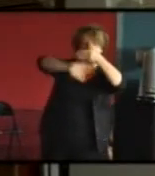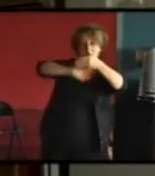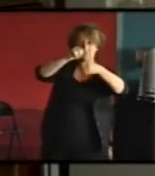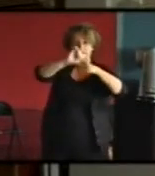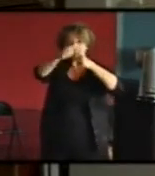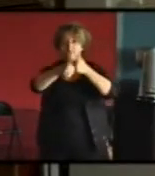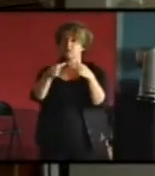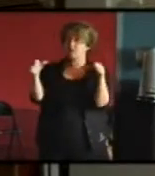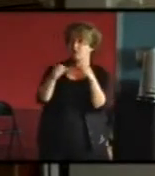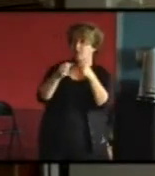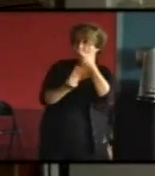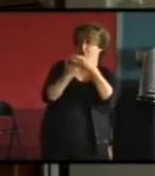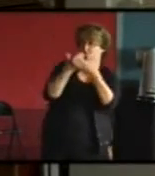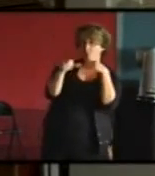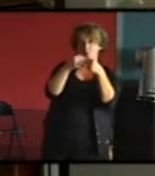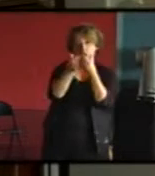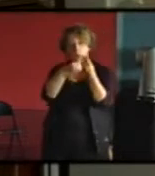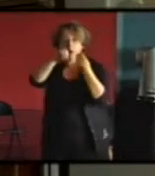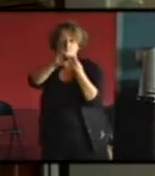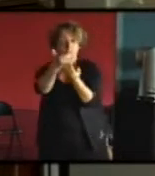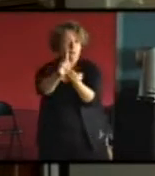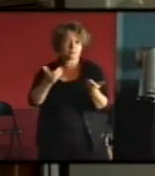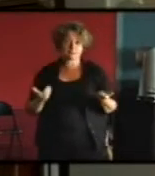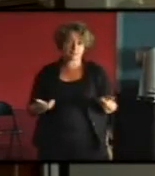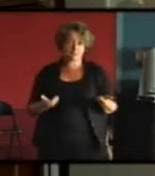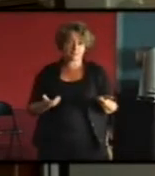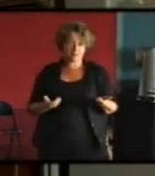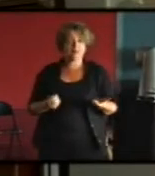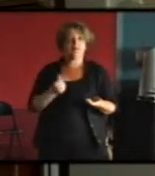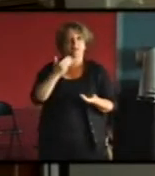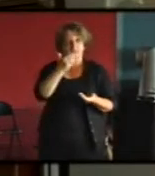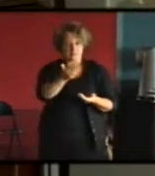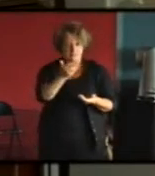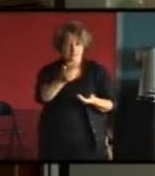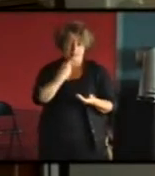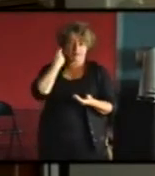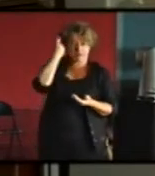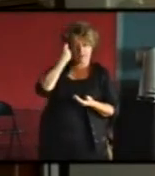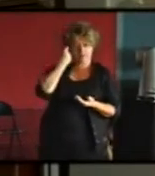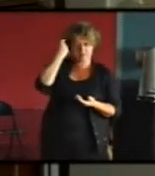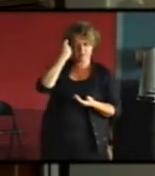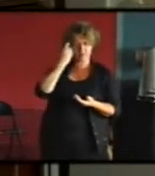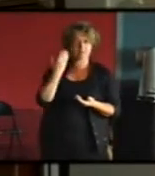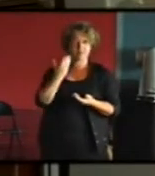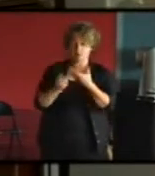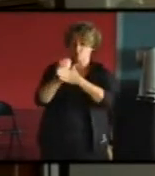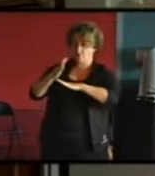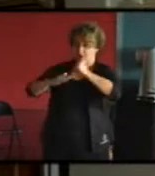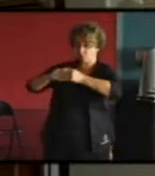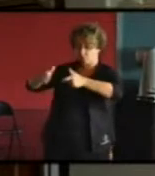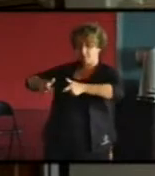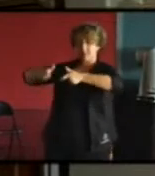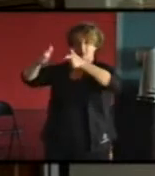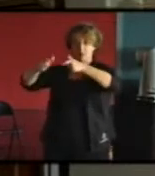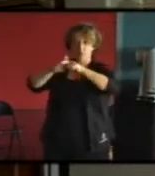architecturale mais on a comme ça un dialogue qui peut s'opérer entre la construction neuve et le tissu ancien à